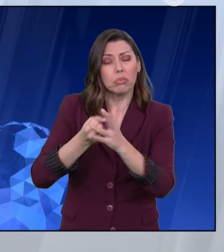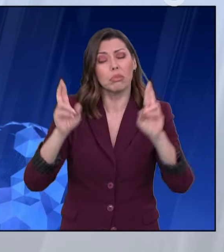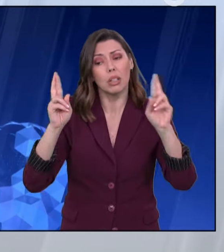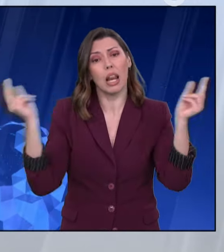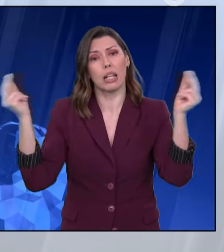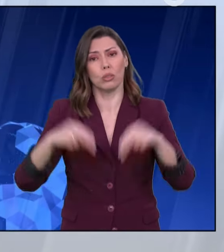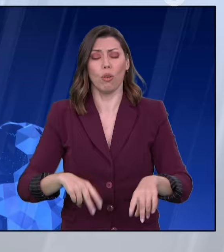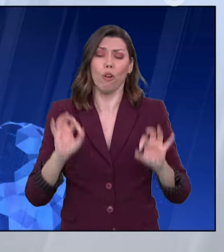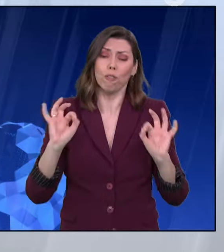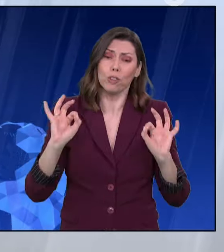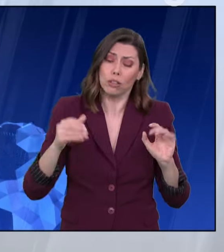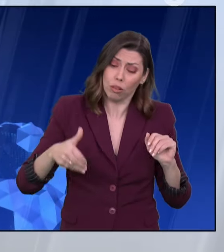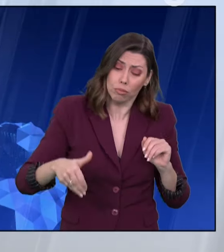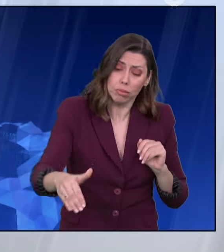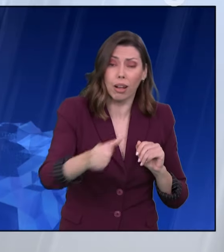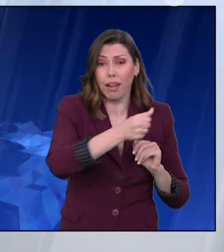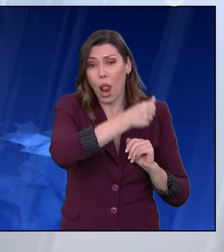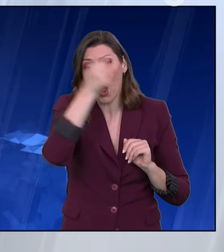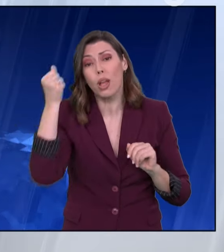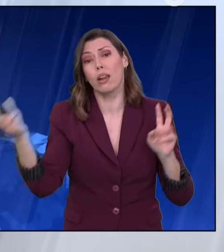καλοκαίρι στις ευρωεκλογίες.